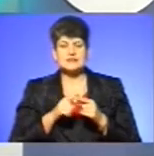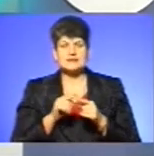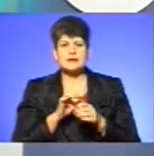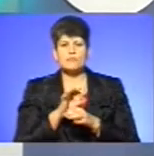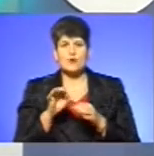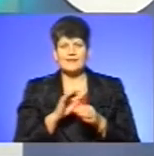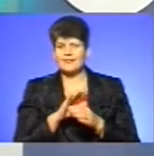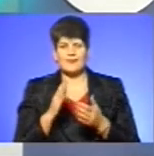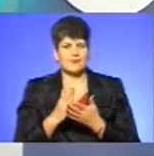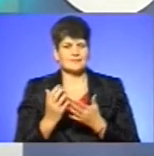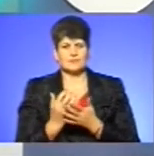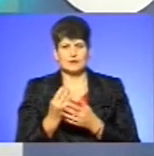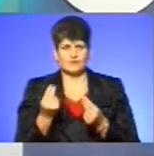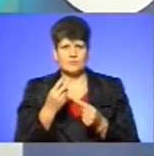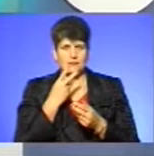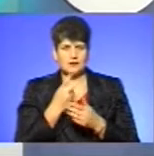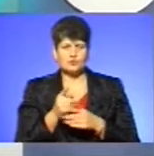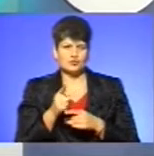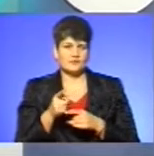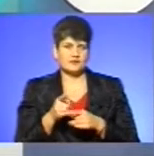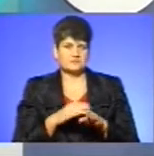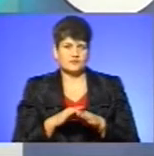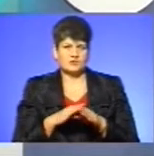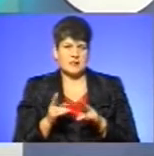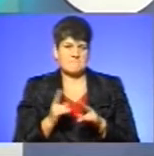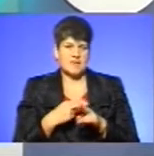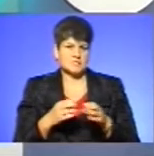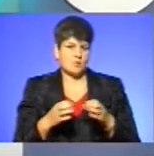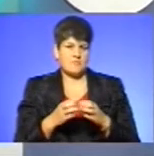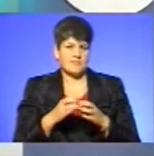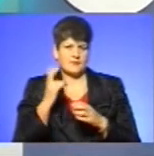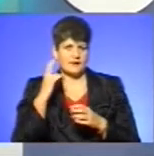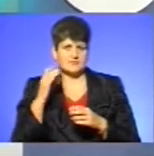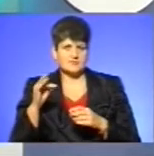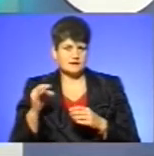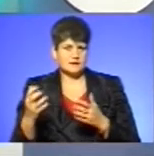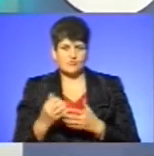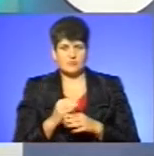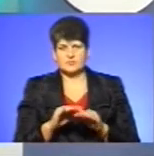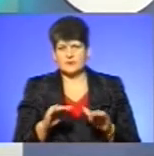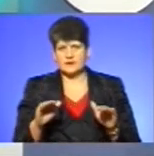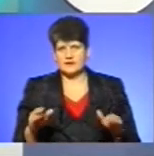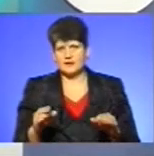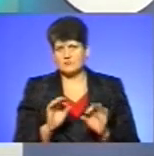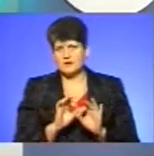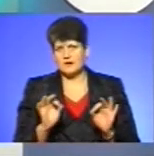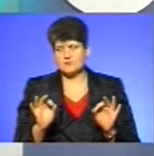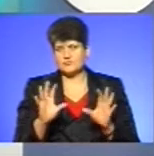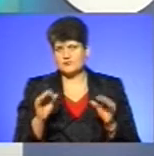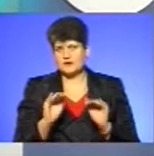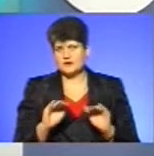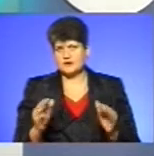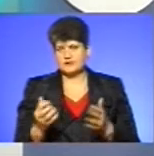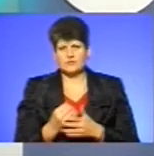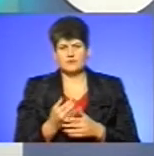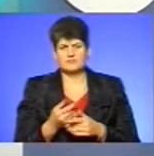комерційним. Ми бачимо, що ви справляєтесь і без компанії «Київстар» і знаходити дітей ефективно, всі діти знайдені. То яка